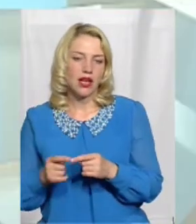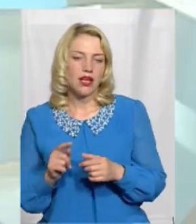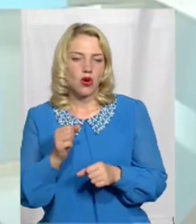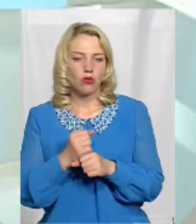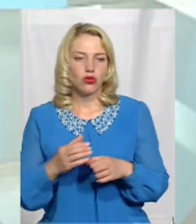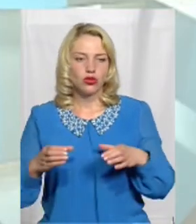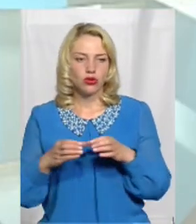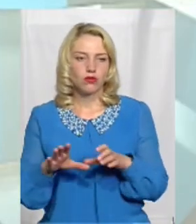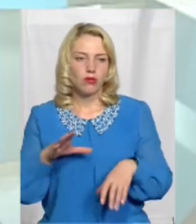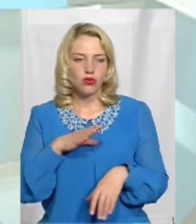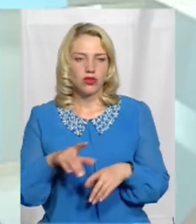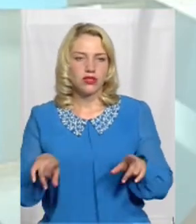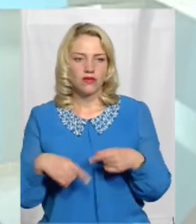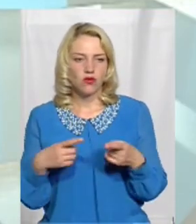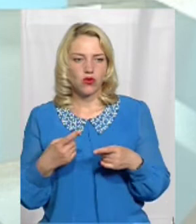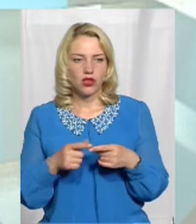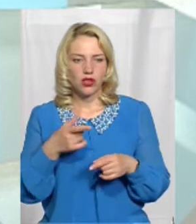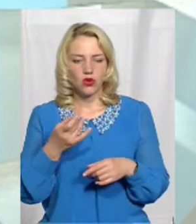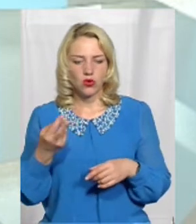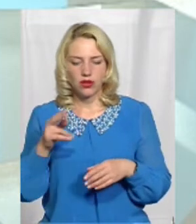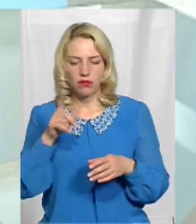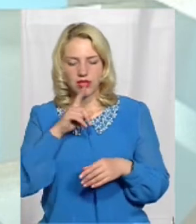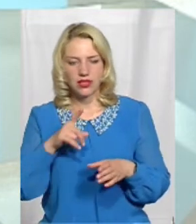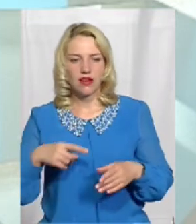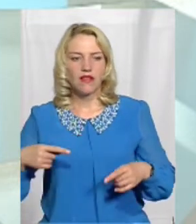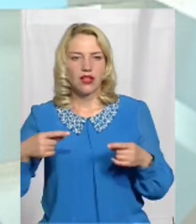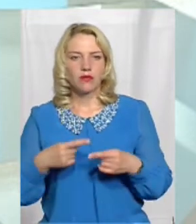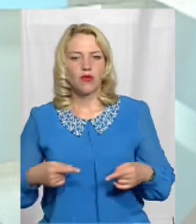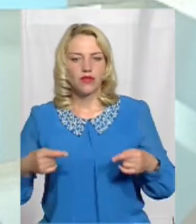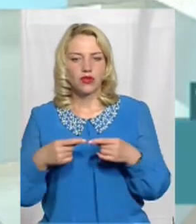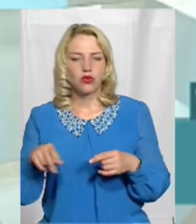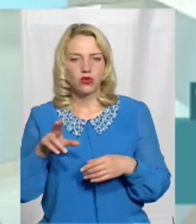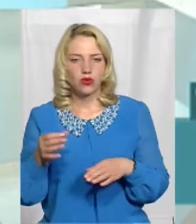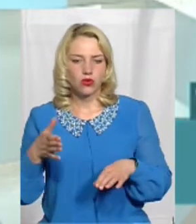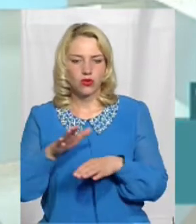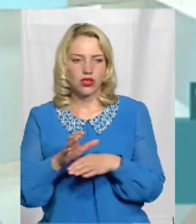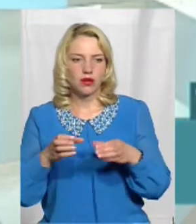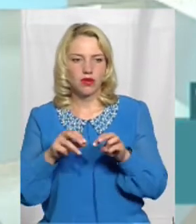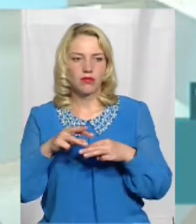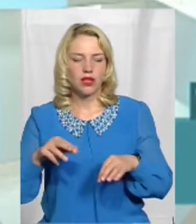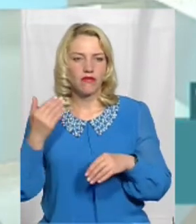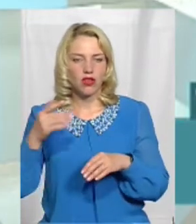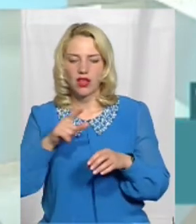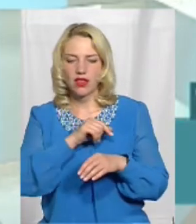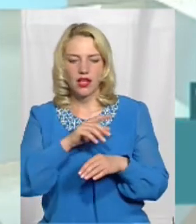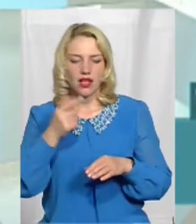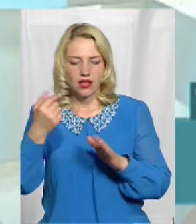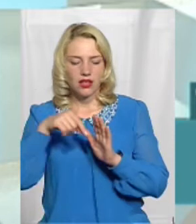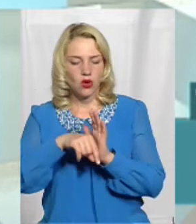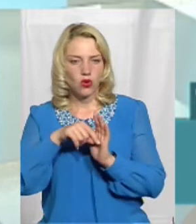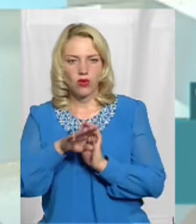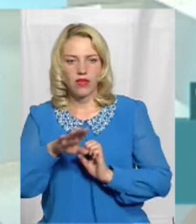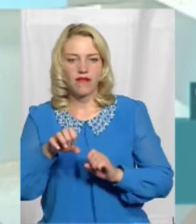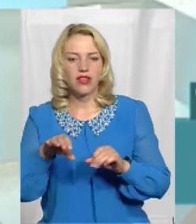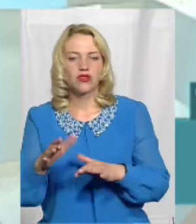створена в березні місяці відповідно до доручення Кабінету міністрів Але є роль не вирішувати скільки буде районів